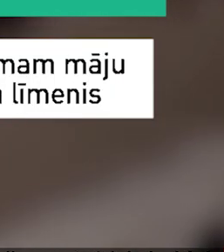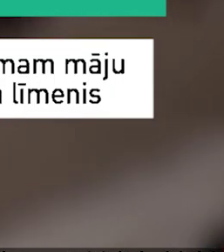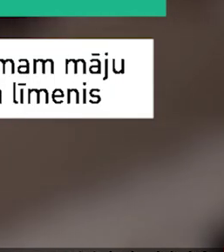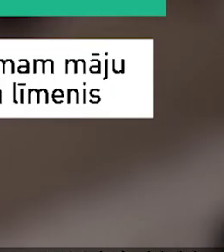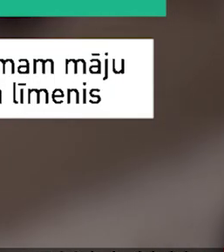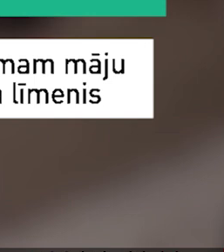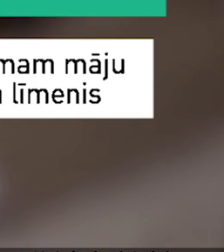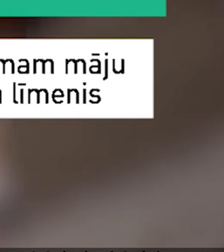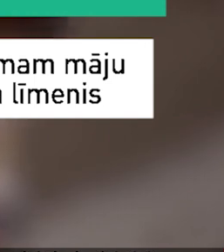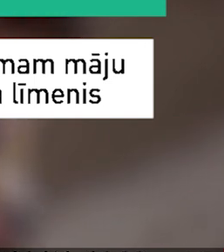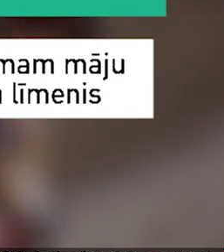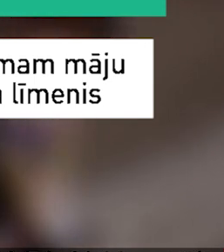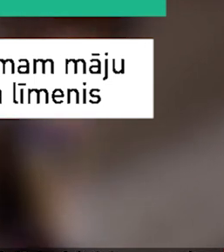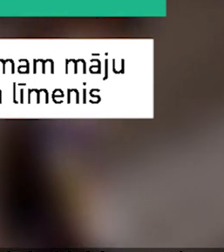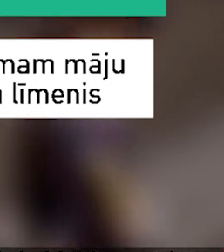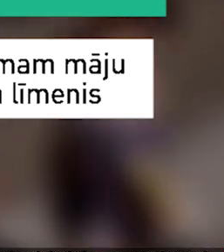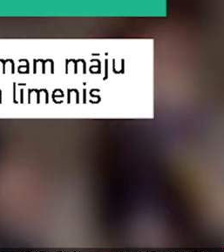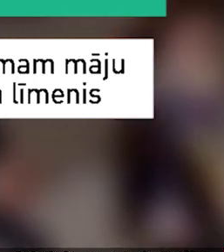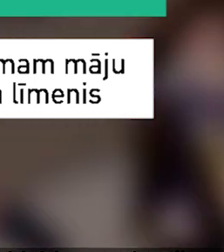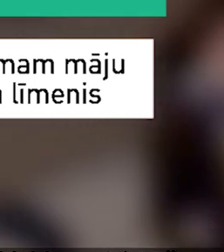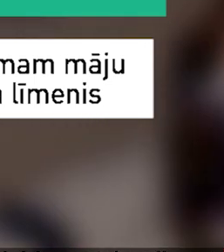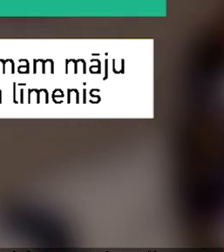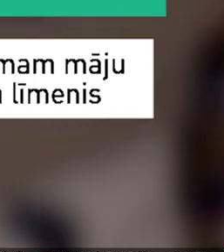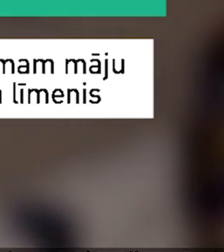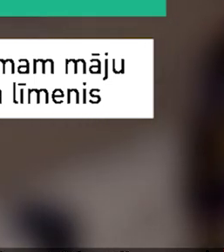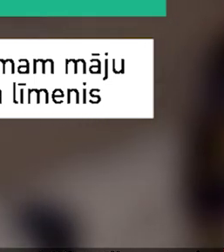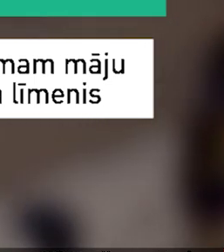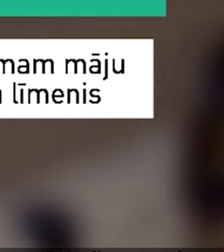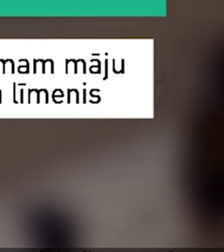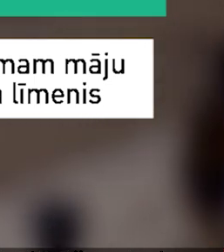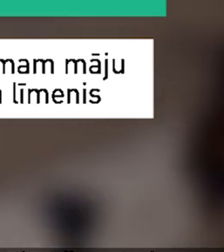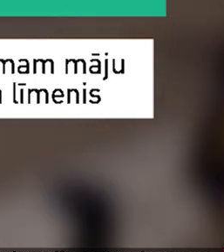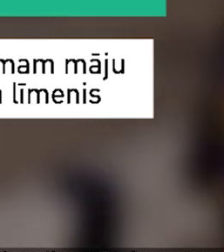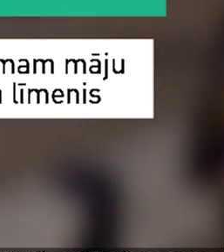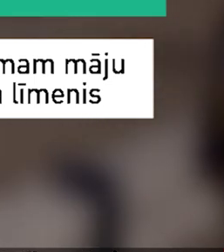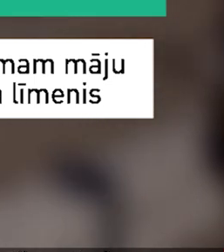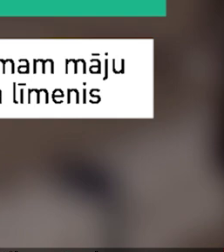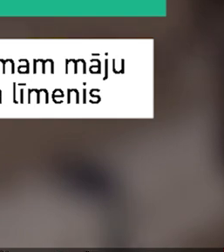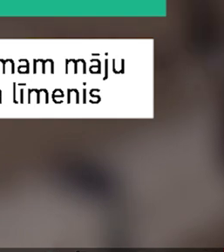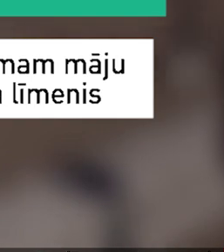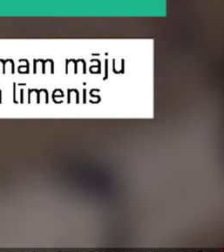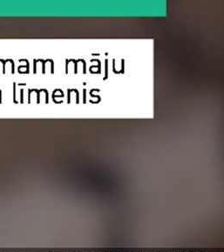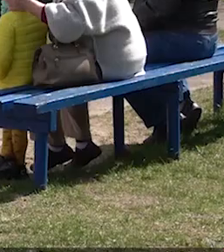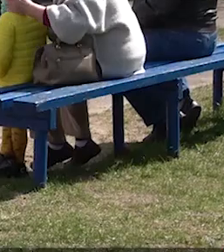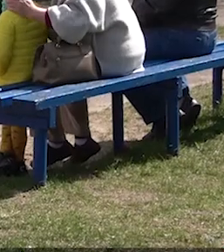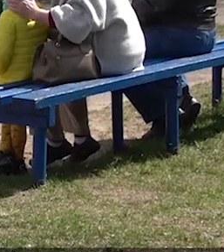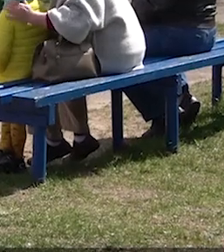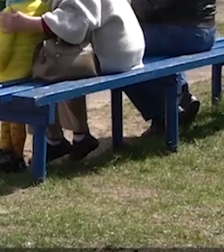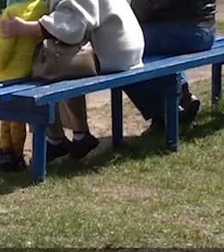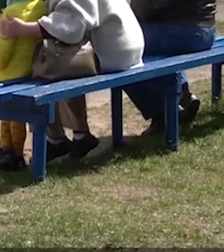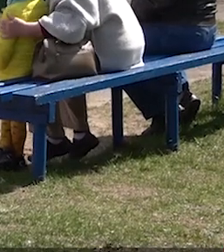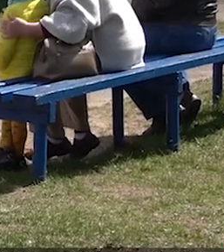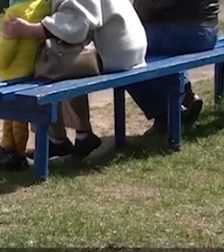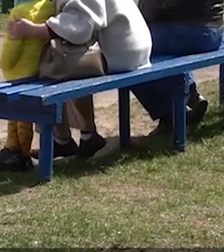pasūtītījās ekspertīzēs vairumam māju tik atklāts gaisa piesārņojums un paaugstināts trokšņa līmenis. Esam